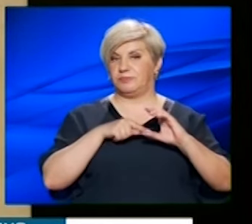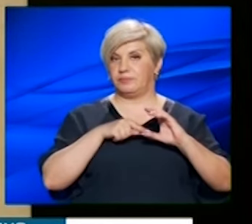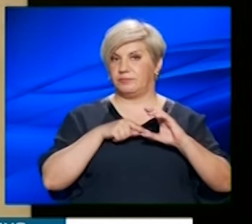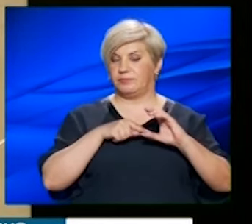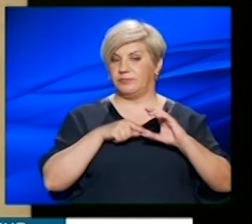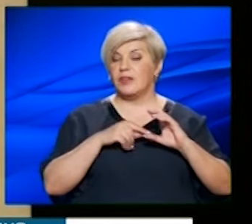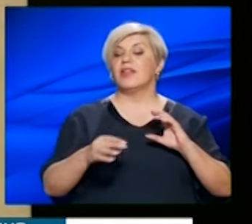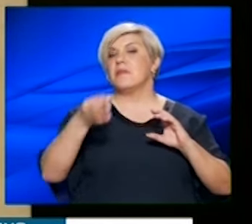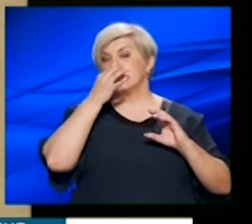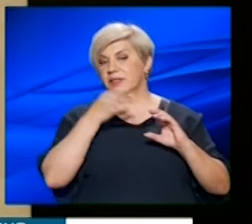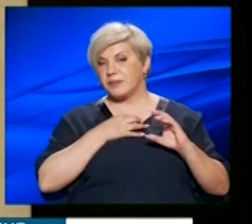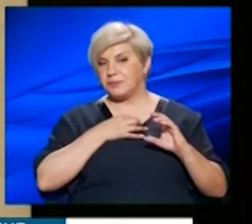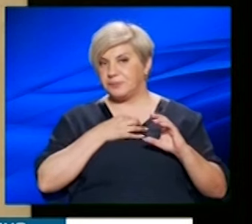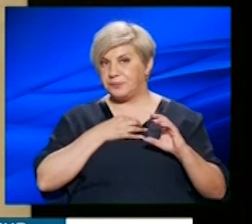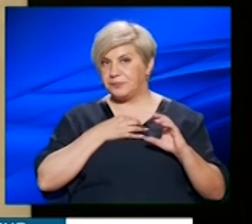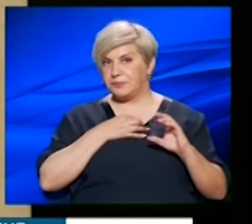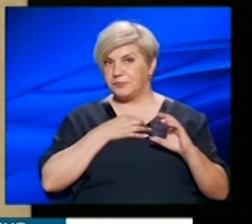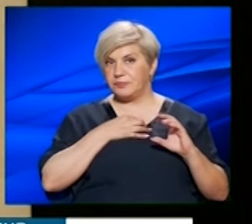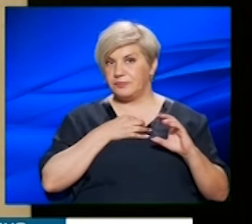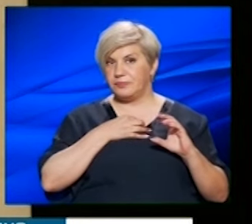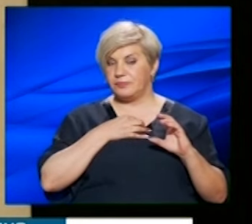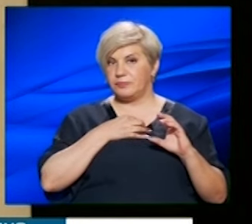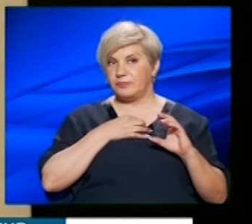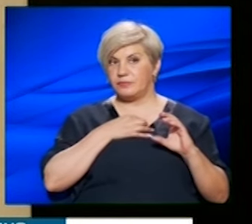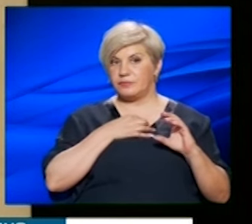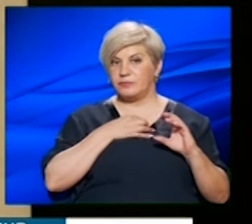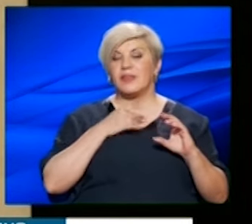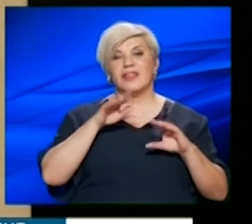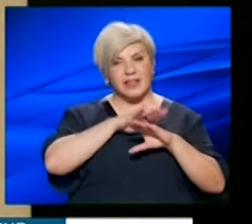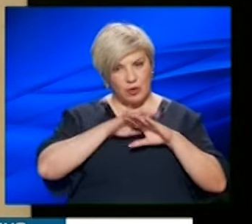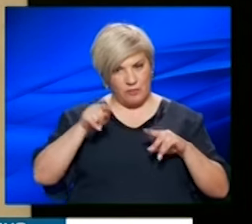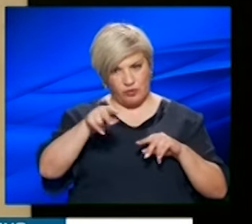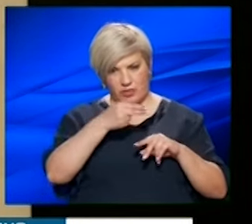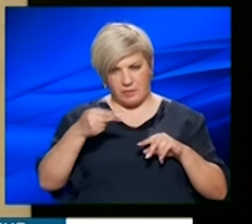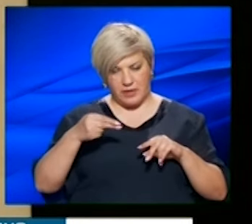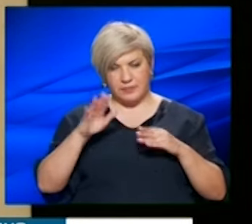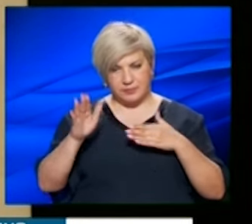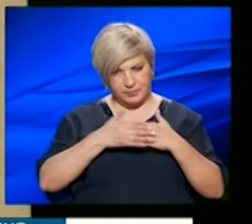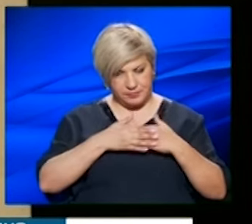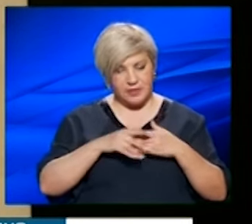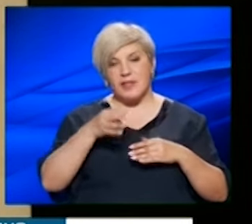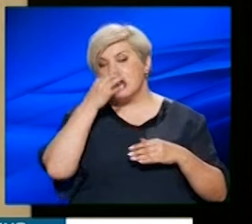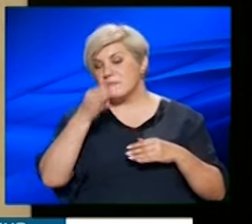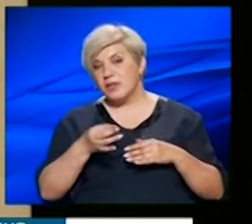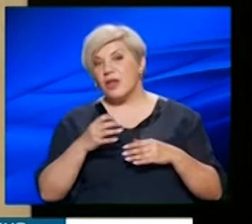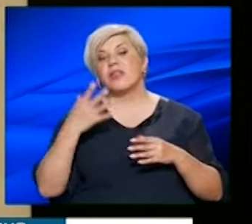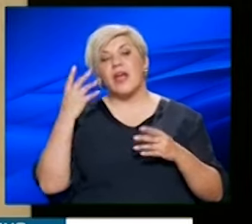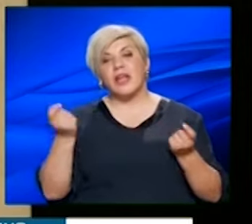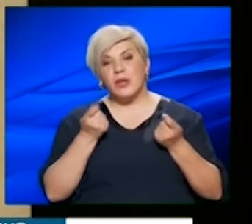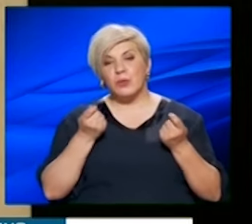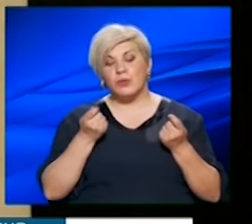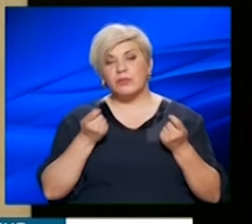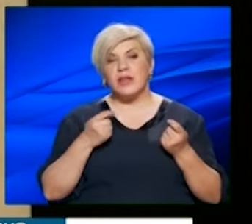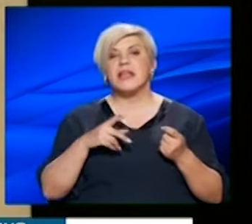Γιατί θα μας πείτε ότι θα γίνουν και τελειώνω με αυτό το θέμα θα μας πείτε ότι θα γίνουν